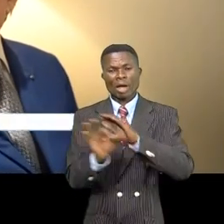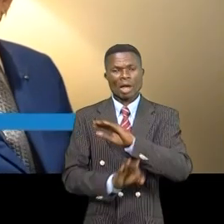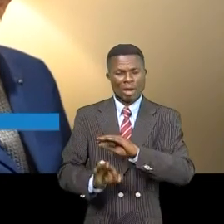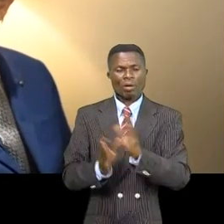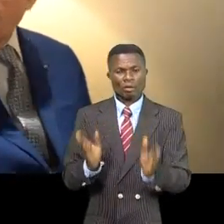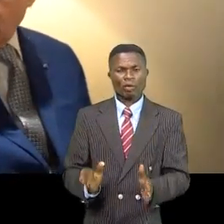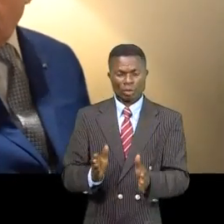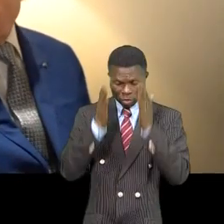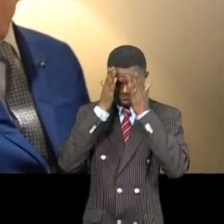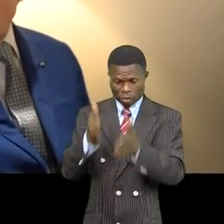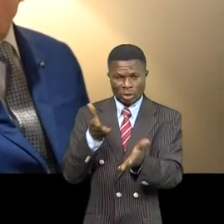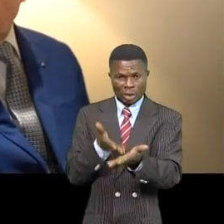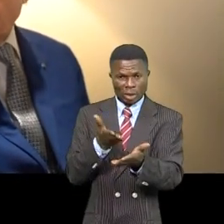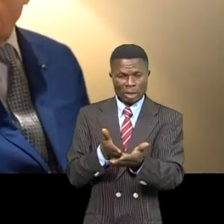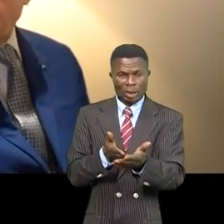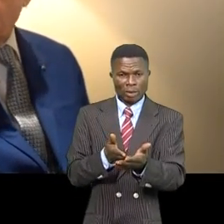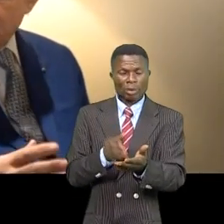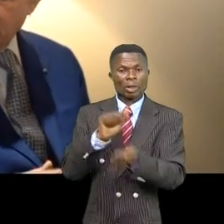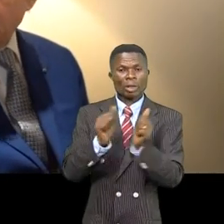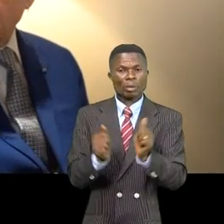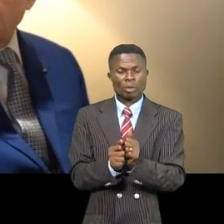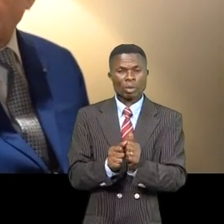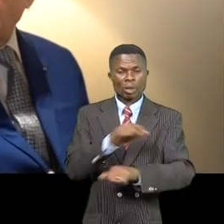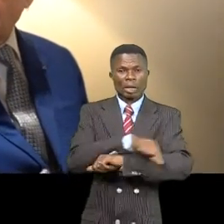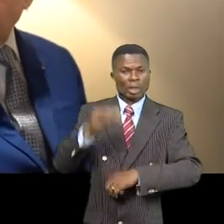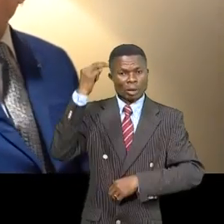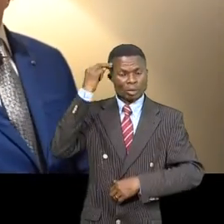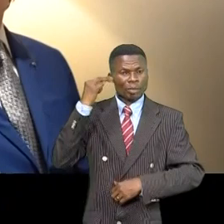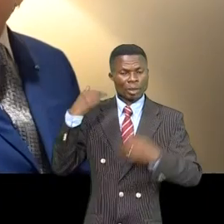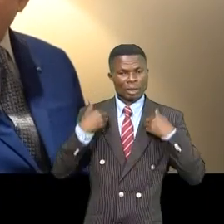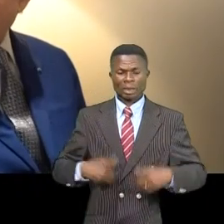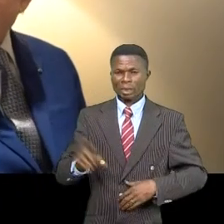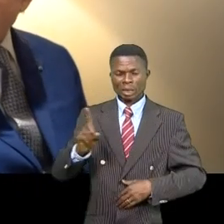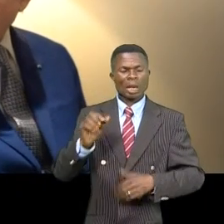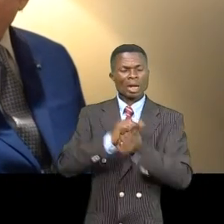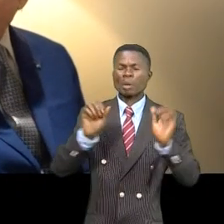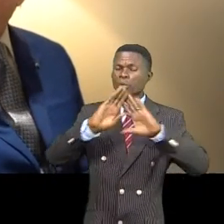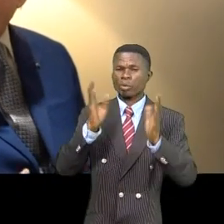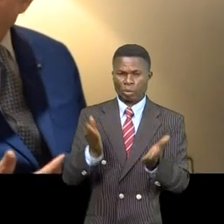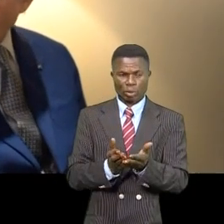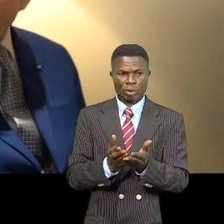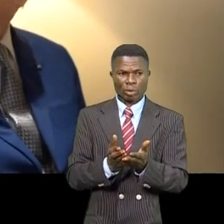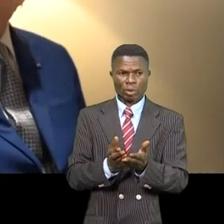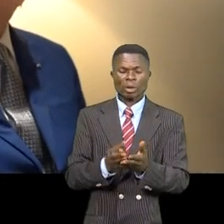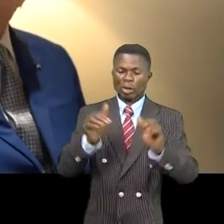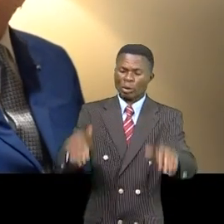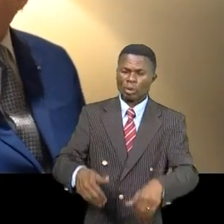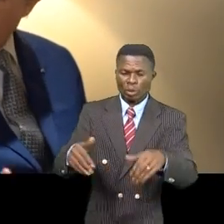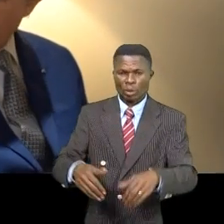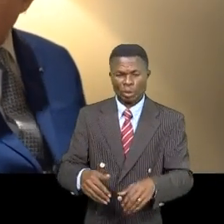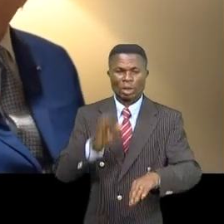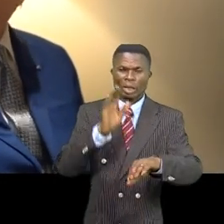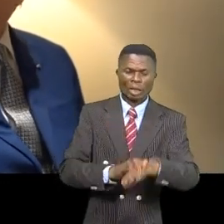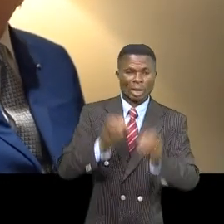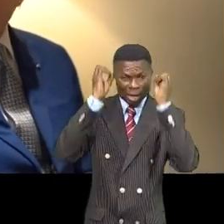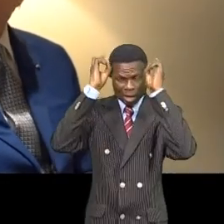basée là-dessus. Et donc, ce n'est pas uniquement une affaire de ministère de la Santé. C'est beaucoup plus large que ça. Ça touche l'agriculture, ça touche l